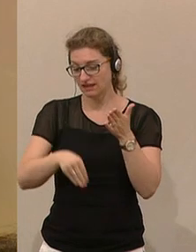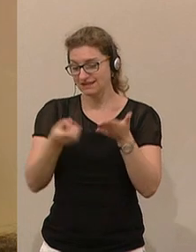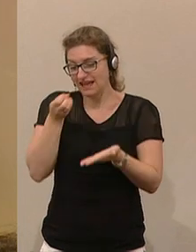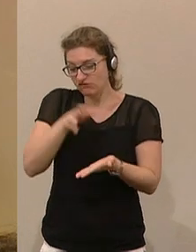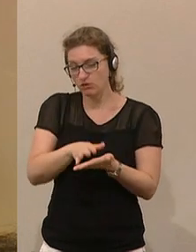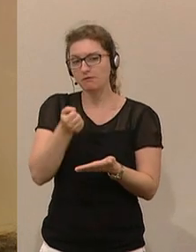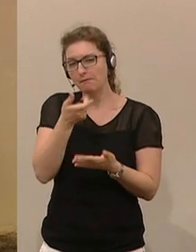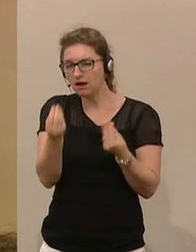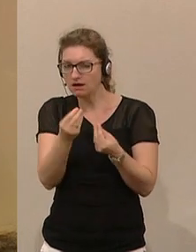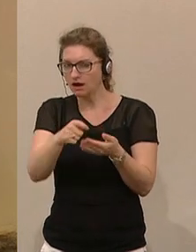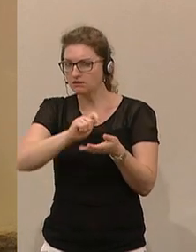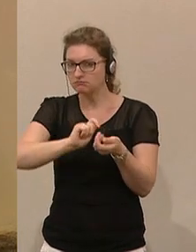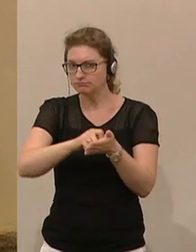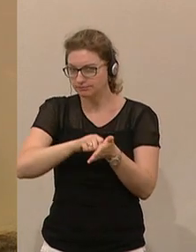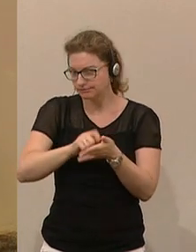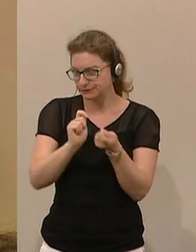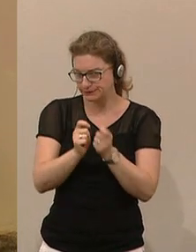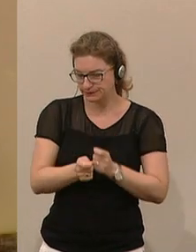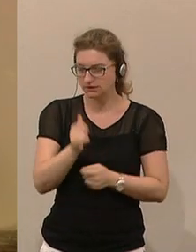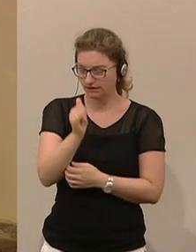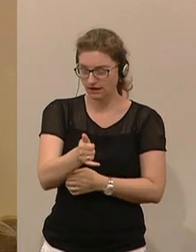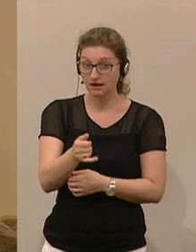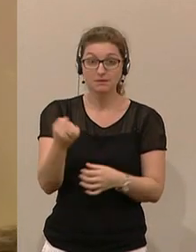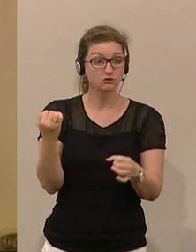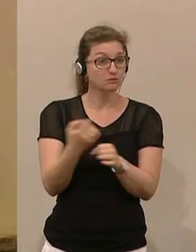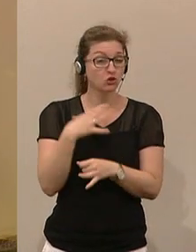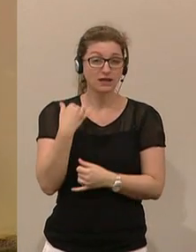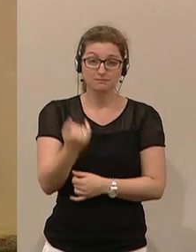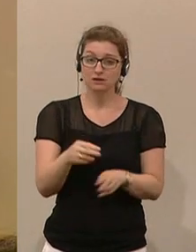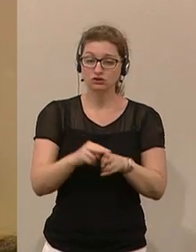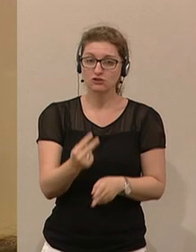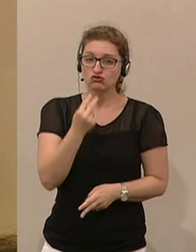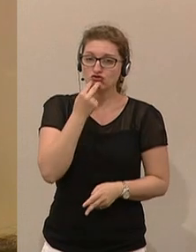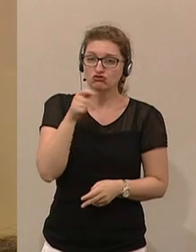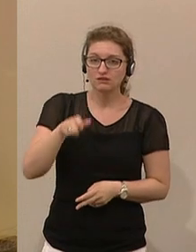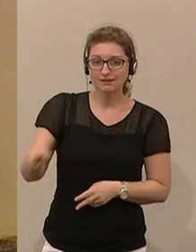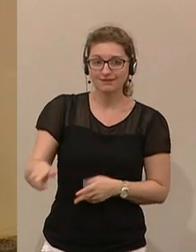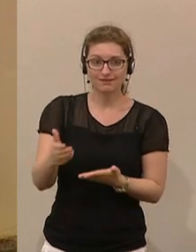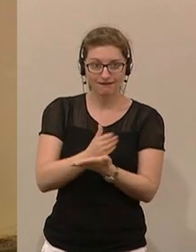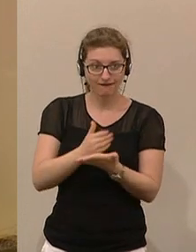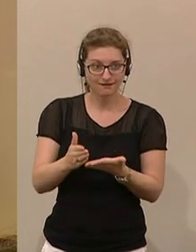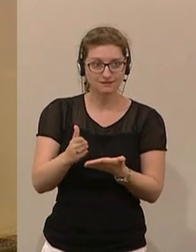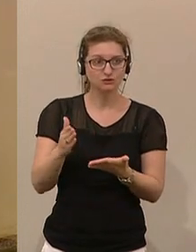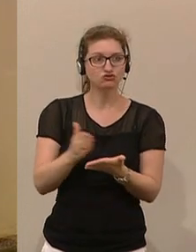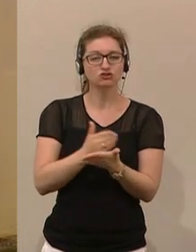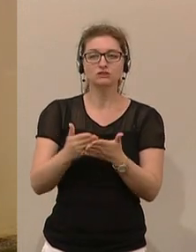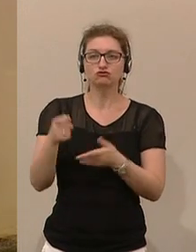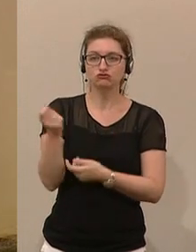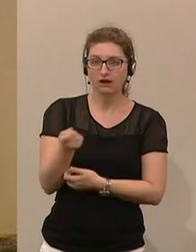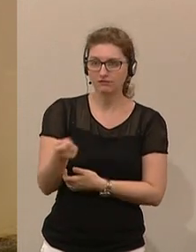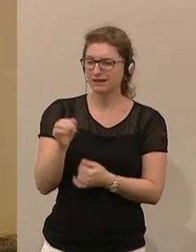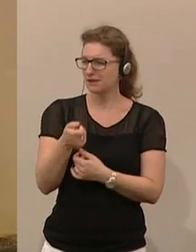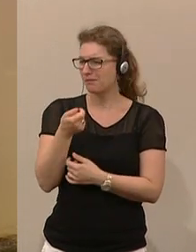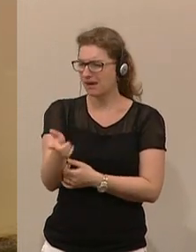aber es steht immer noch drin, Schiedsrichter, Schiedspanel. Da sind ein paar